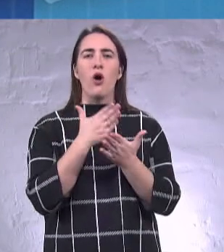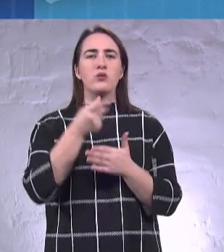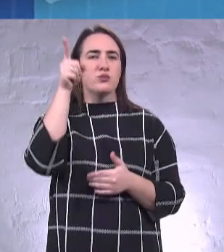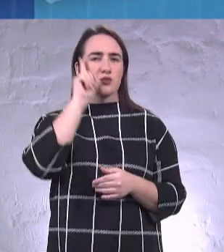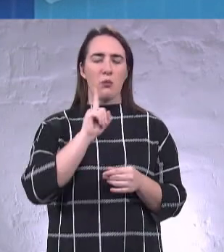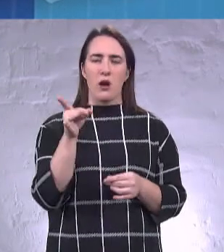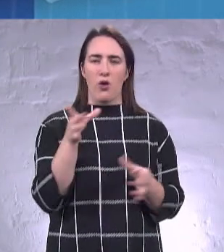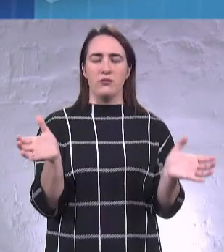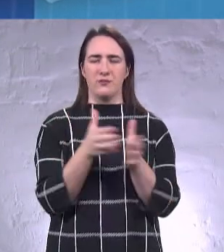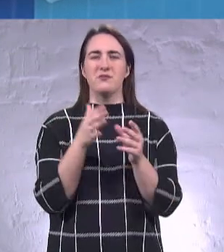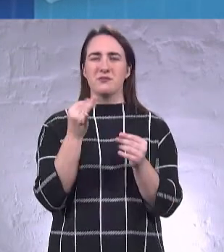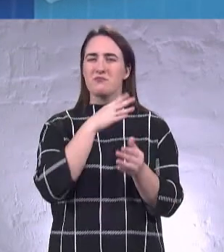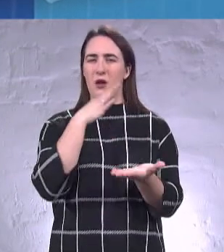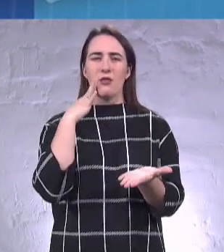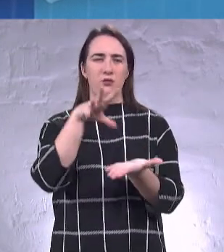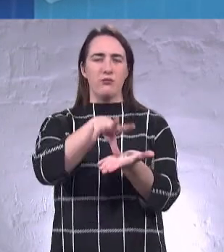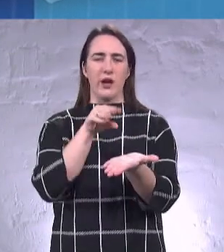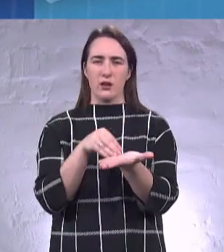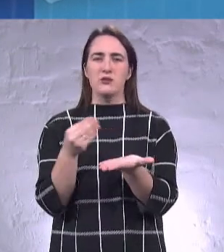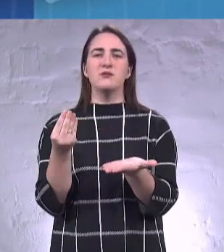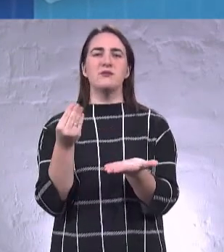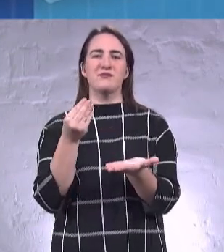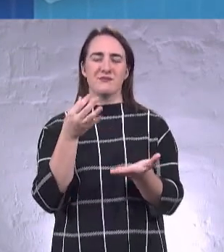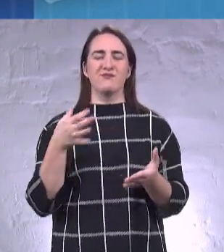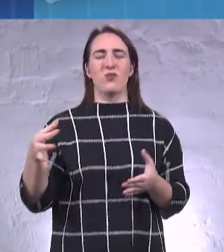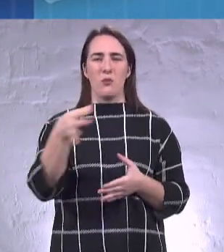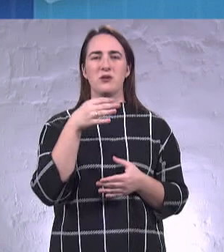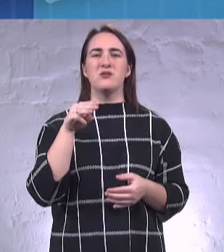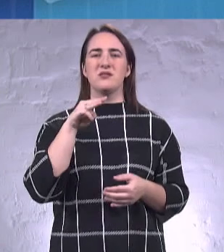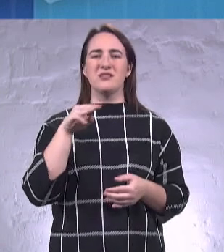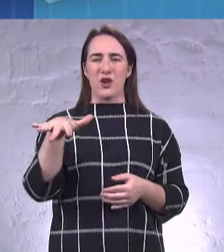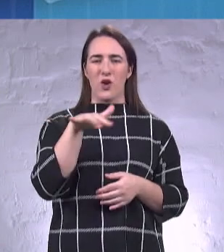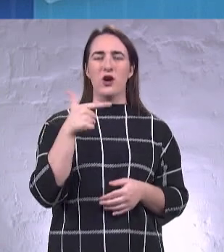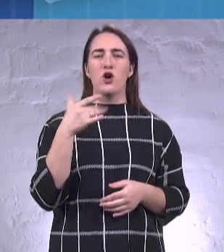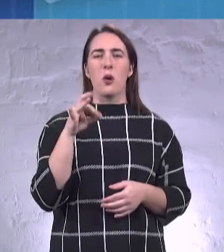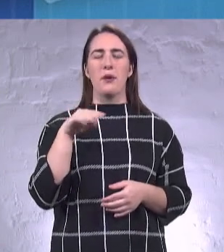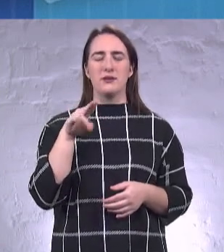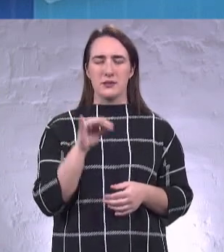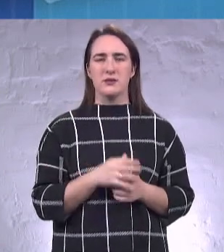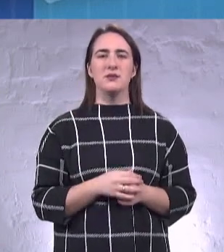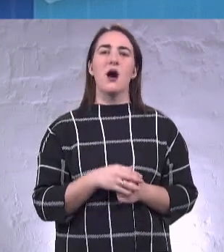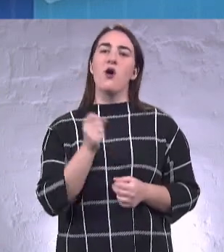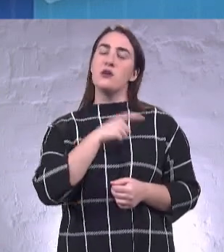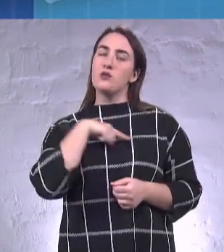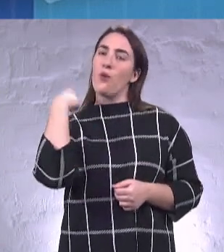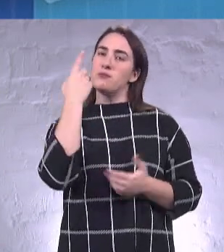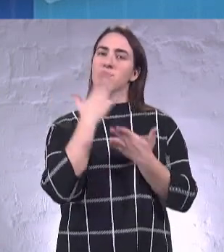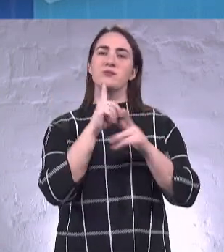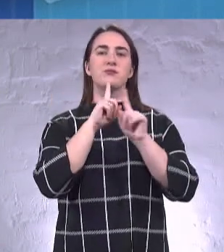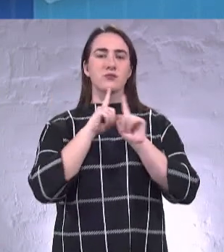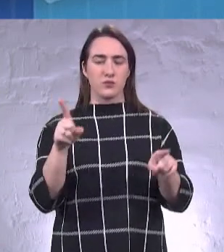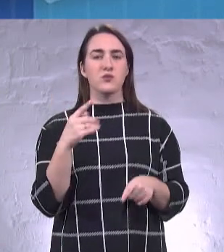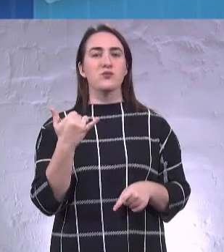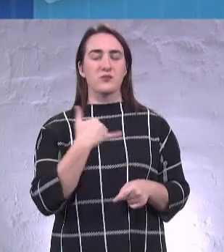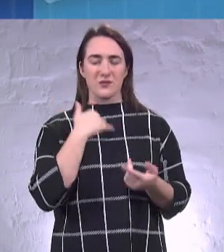Ну і багато таких прикладів по об'єднаним територіальним громадам. А в Одеській області є особливість. У нас зараз 91